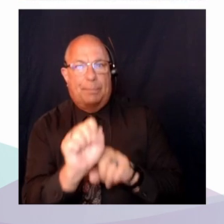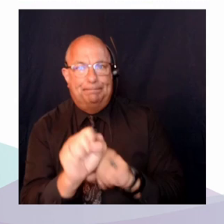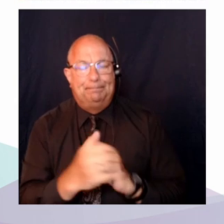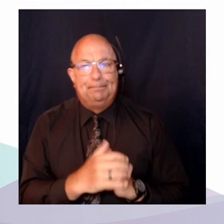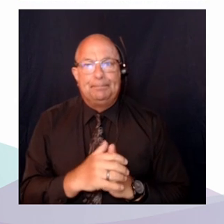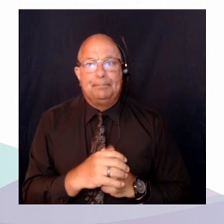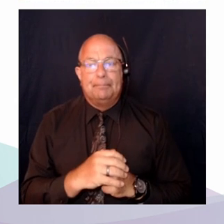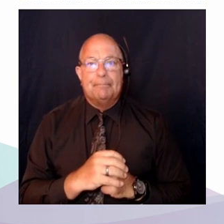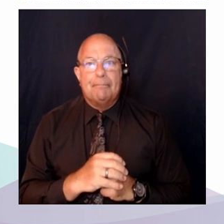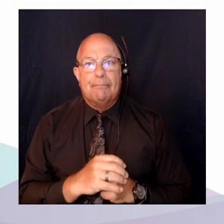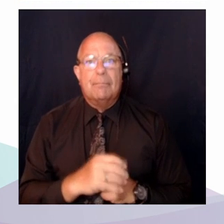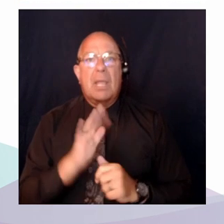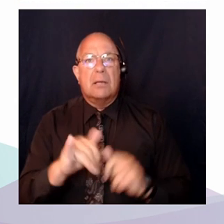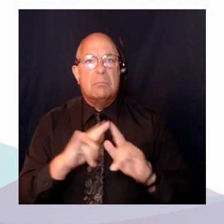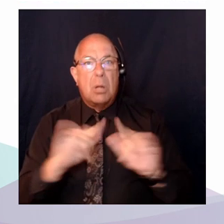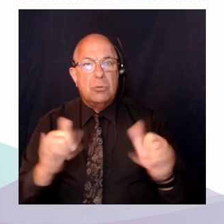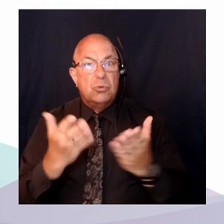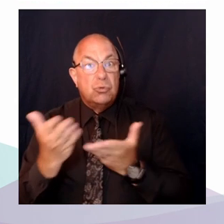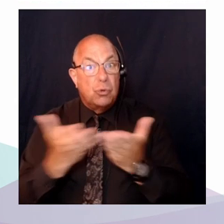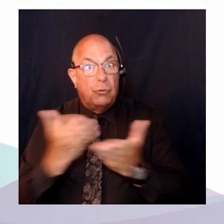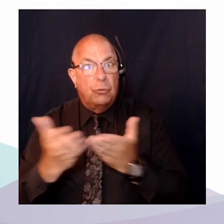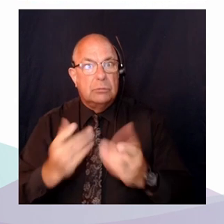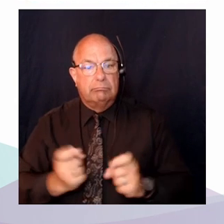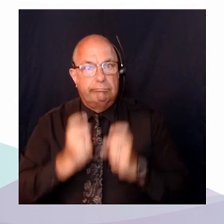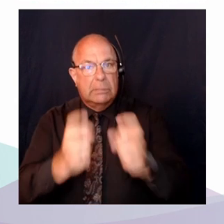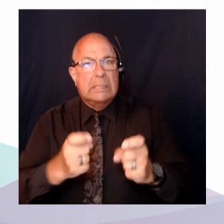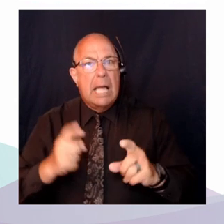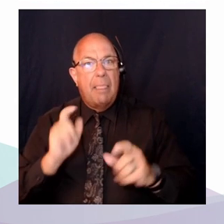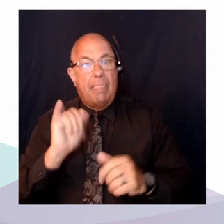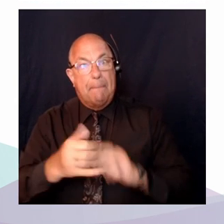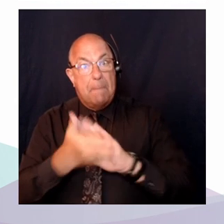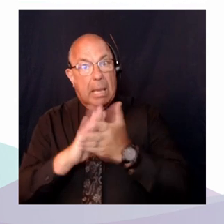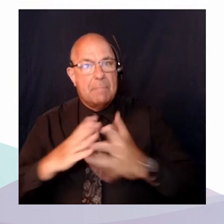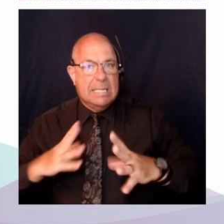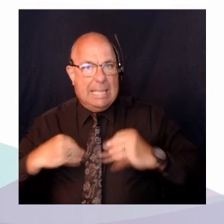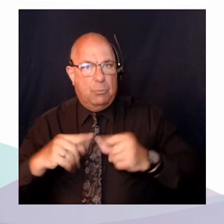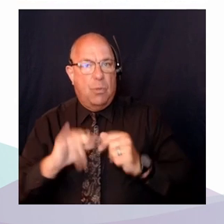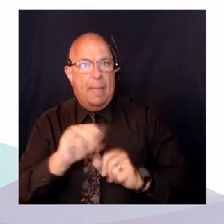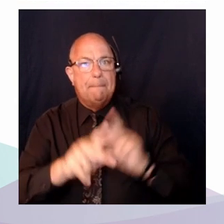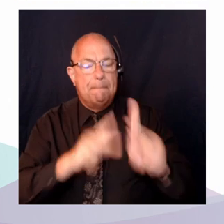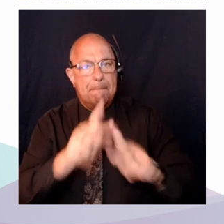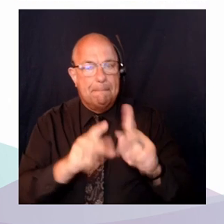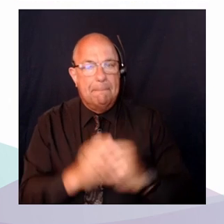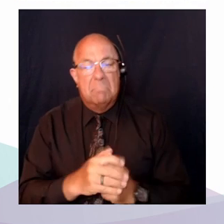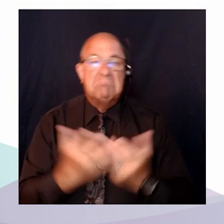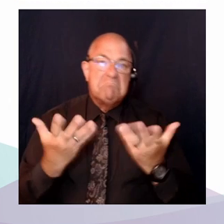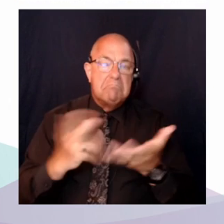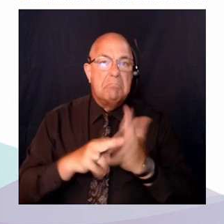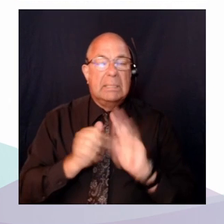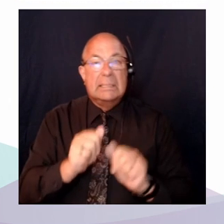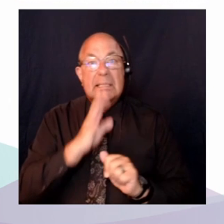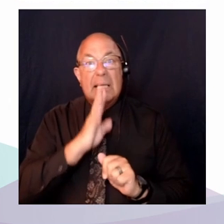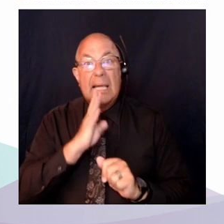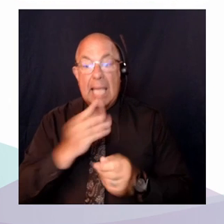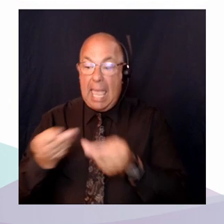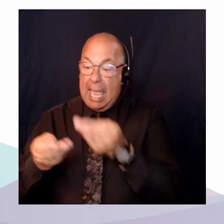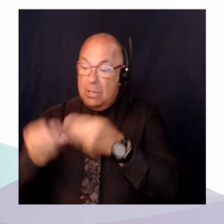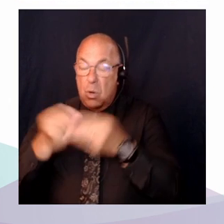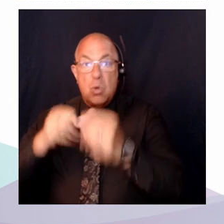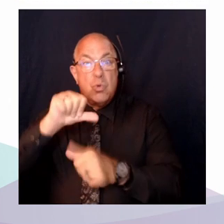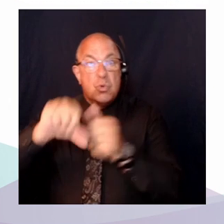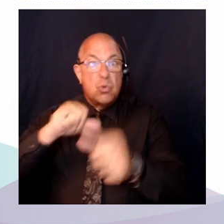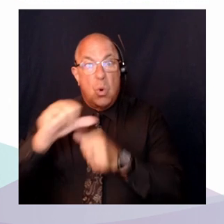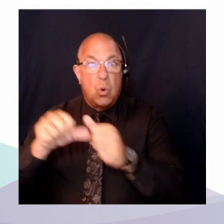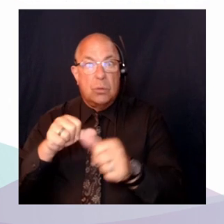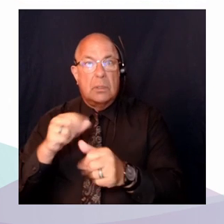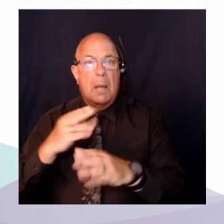ces personnes. Et donc, en ce sens, on peut dire que les droits économiques et sociaux sont porteurs d'un